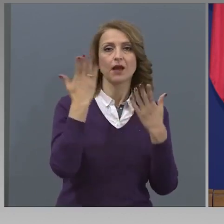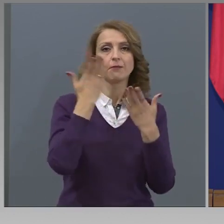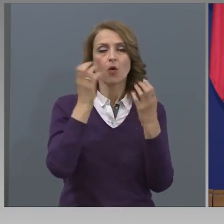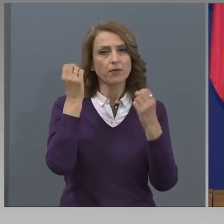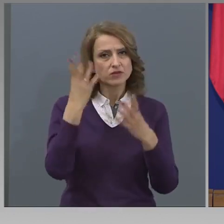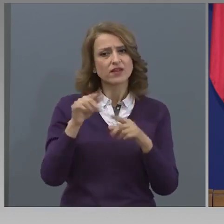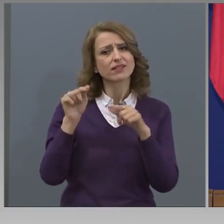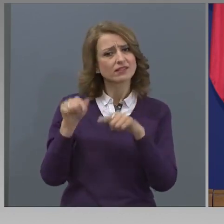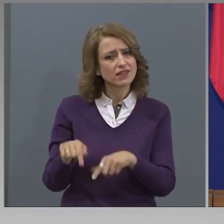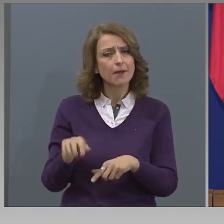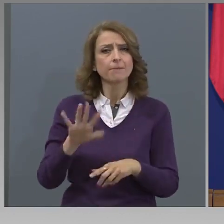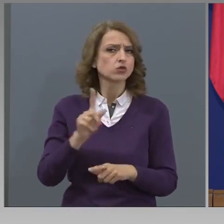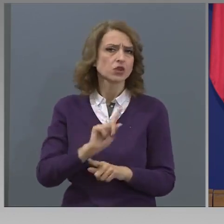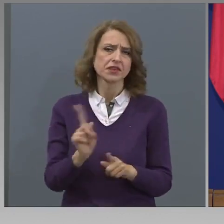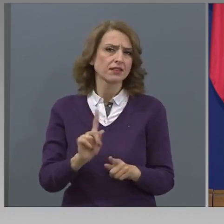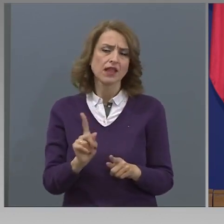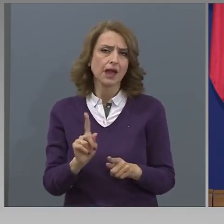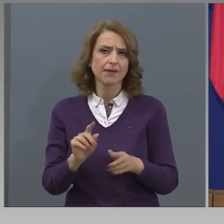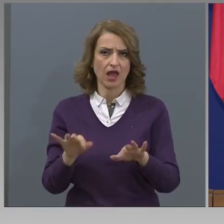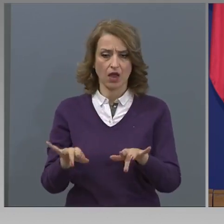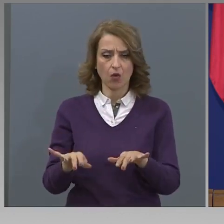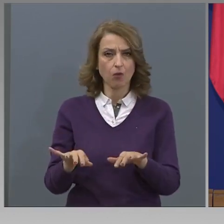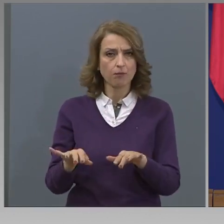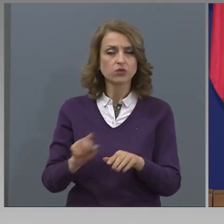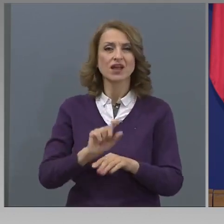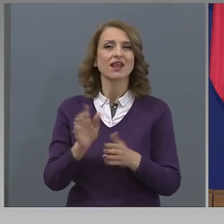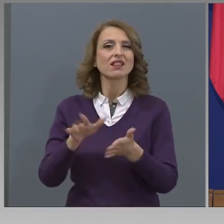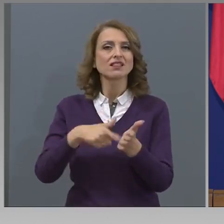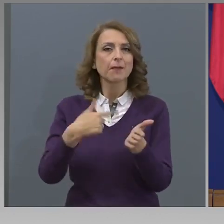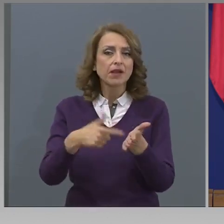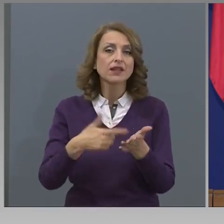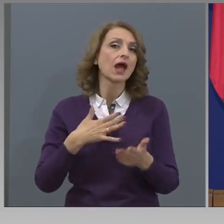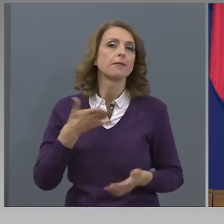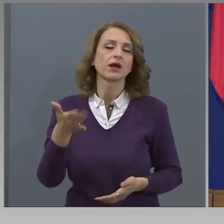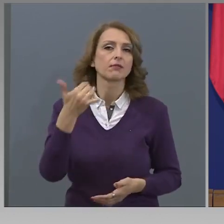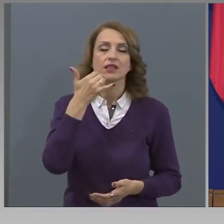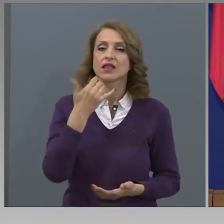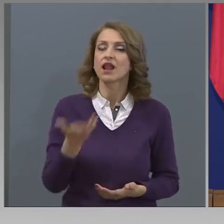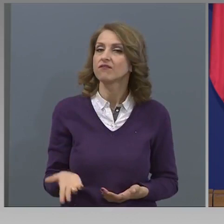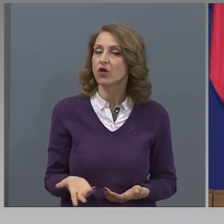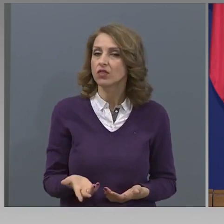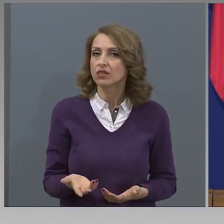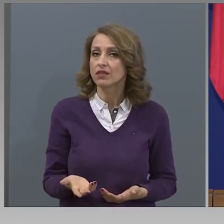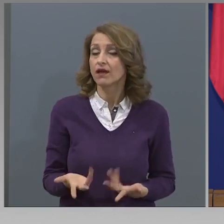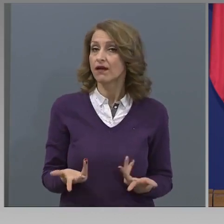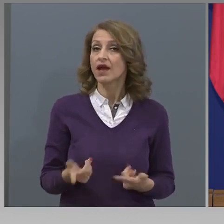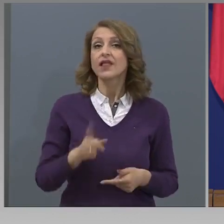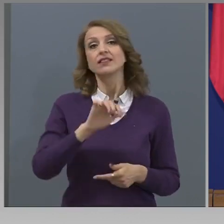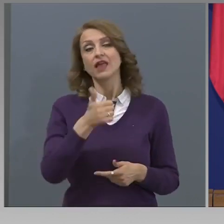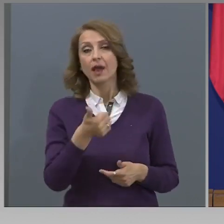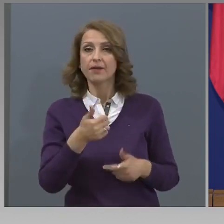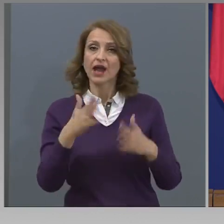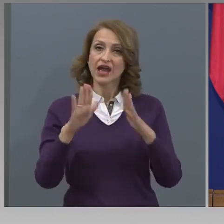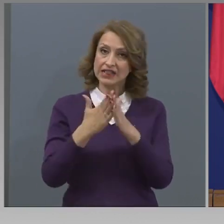компютър и таблет, това, което получаваме като информация, но има телефон. Може да няма книга, но има телефон.